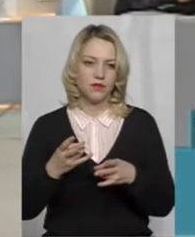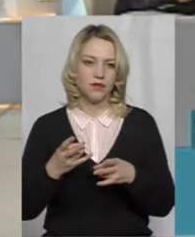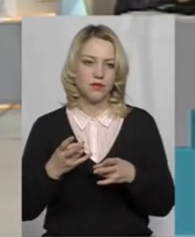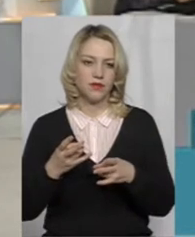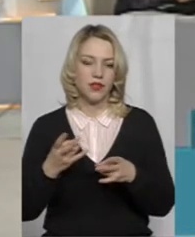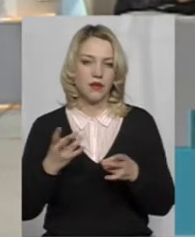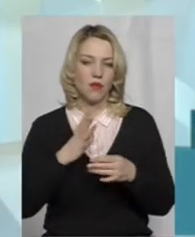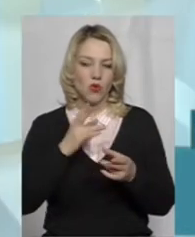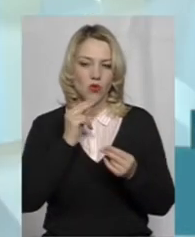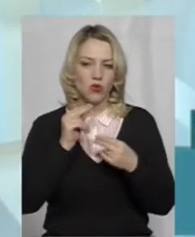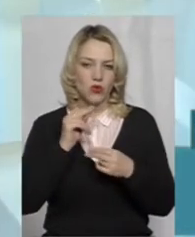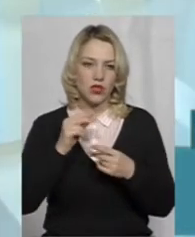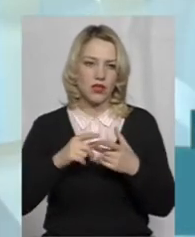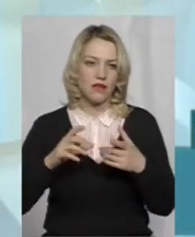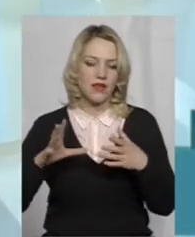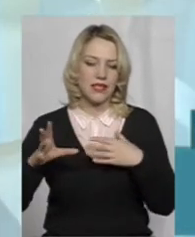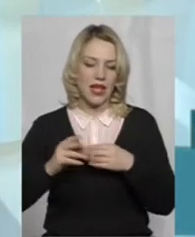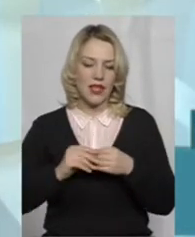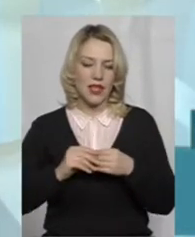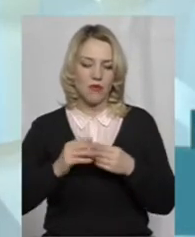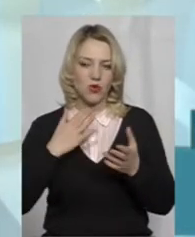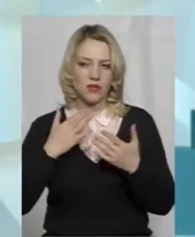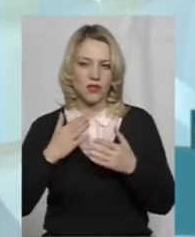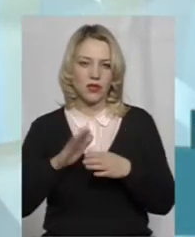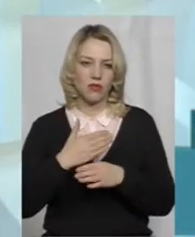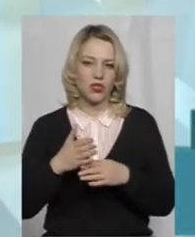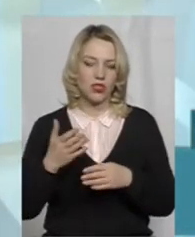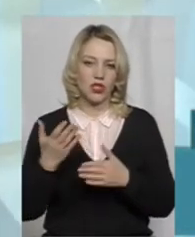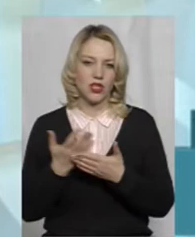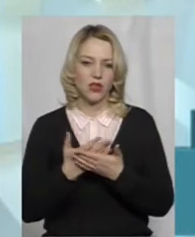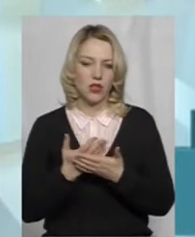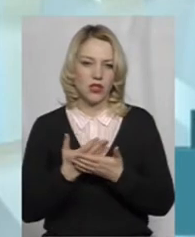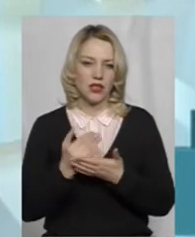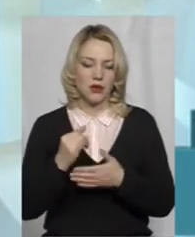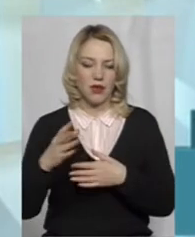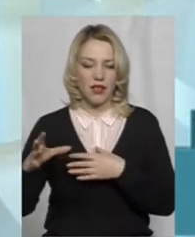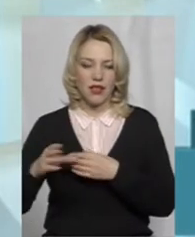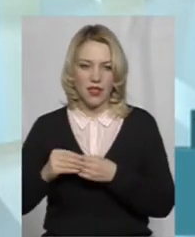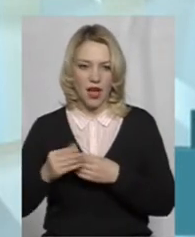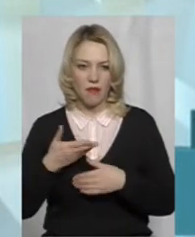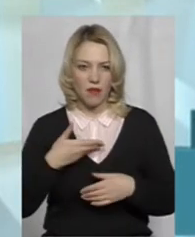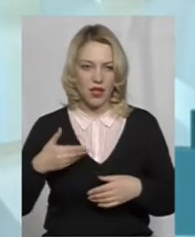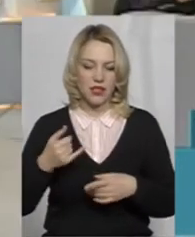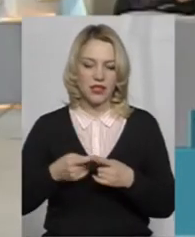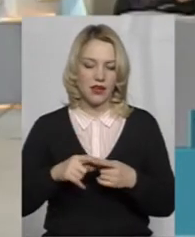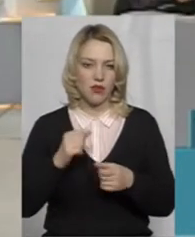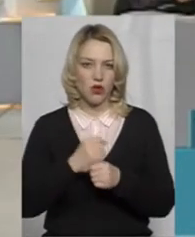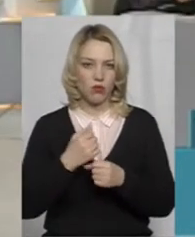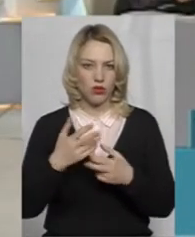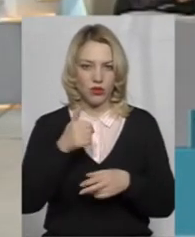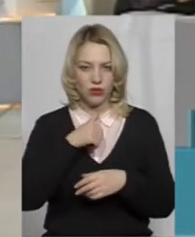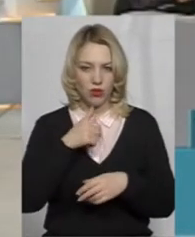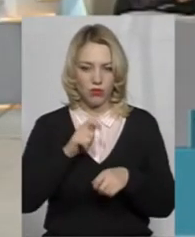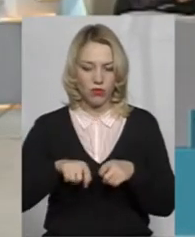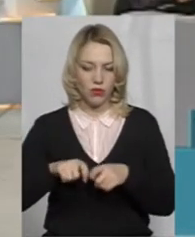удосконалити взаємозв'язків між кінотеатрами та нами. Зараз це вже робота апробірована, і ми це